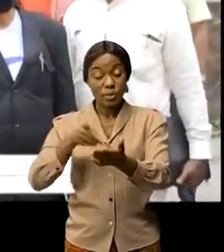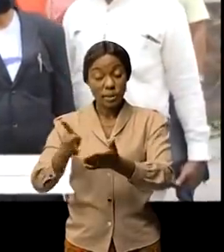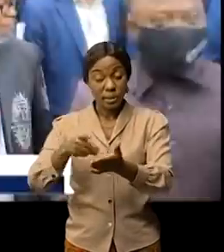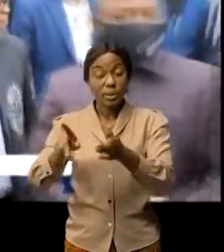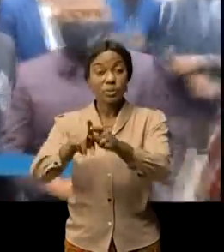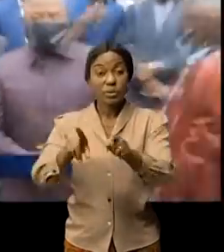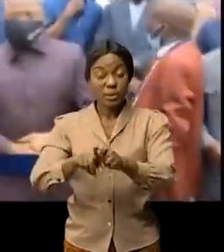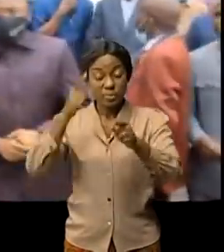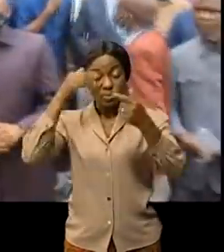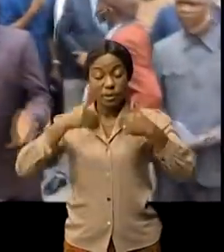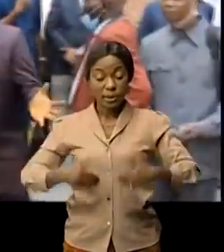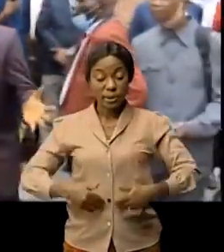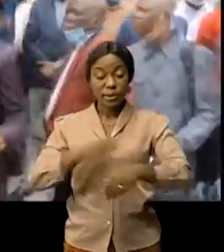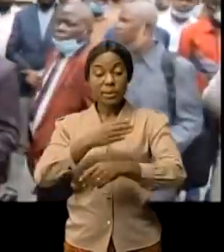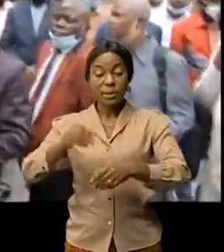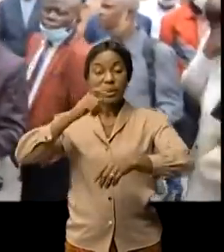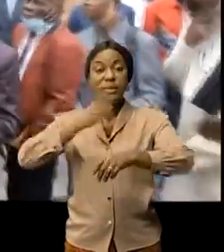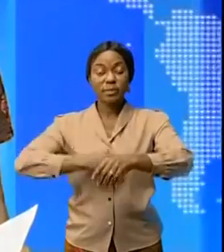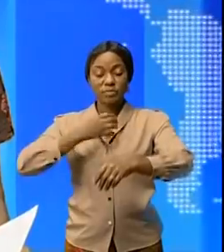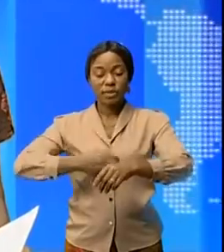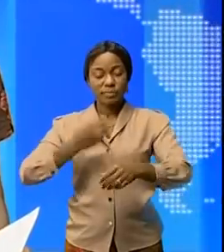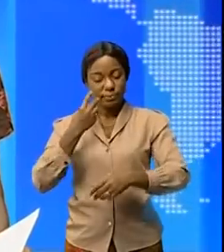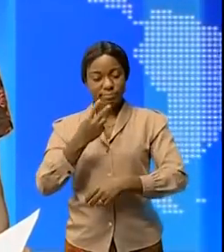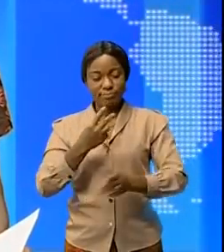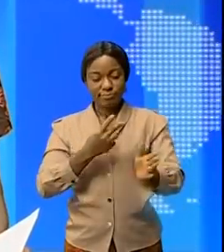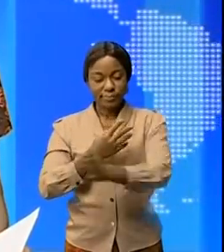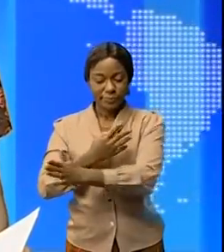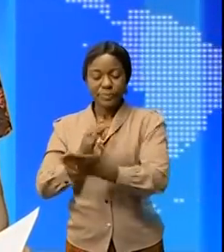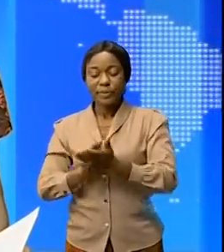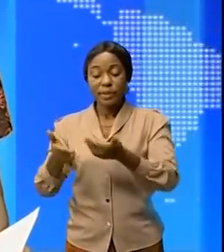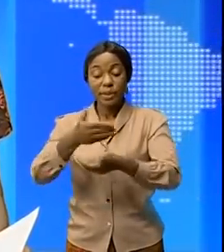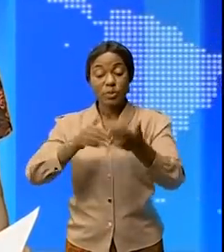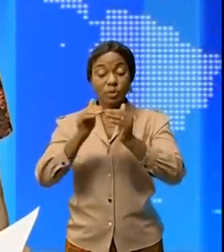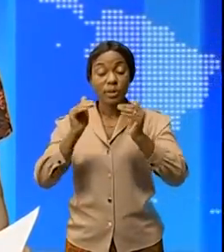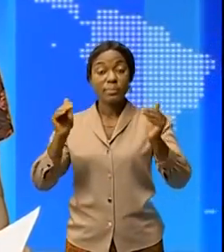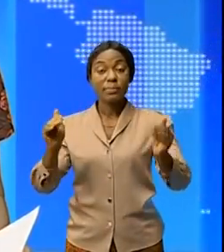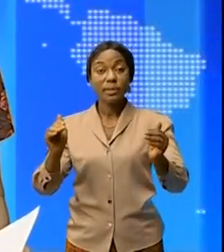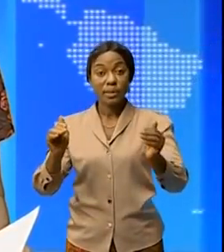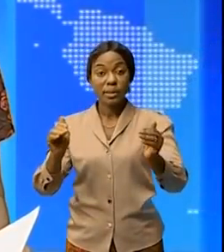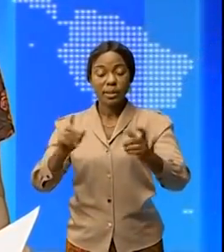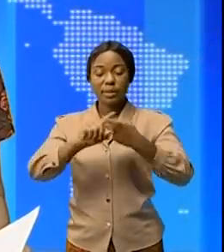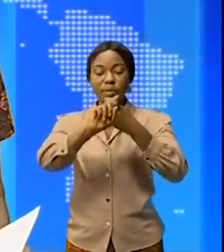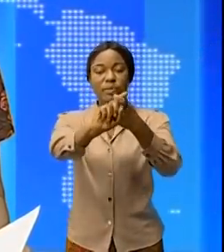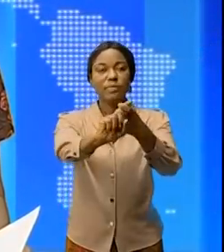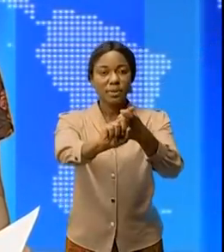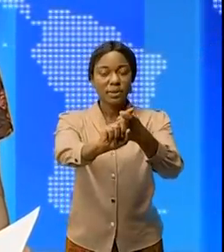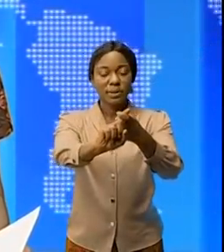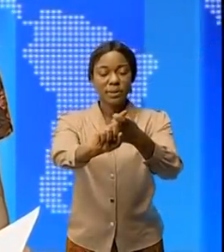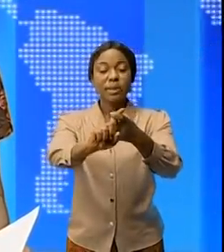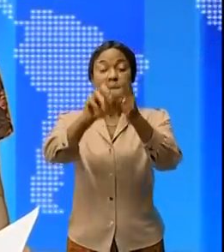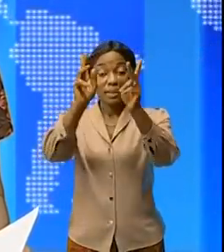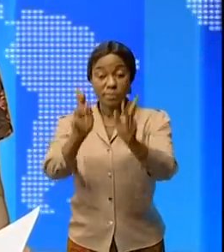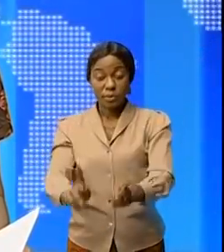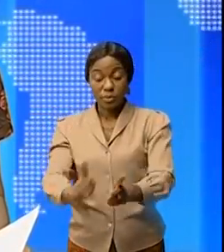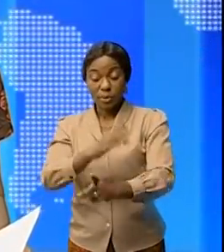les personnels de santé et des magistrats. Le retour de la paix de la confiance citoyenne et la